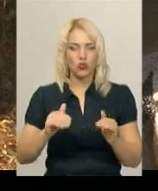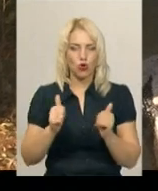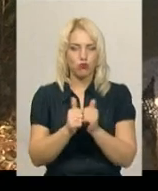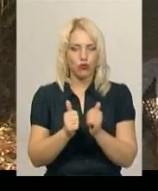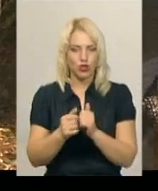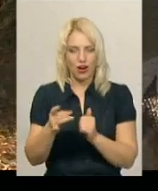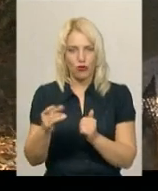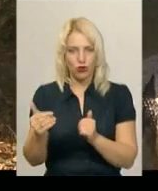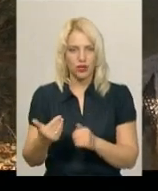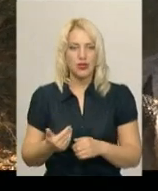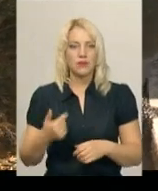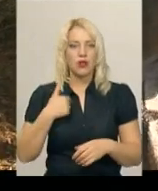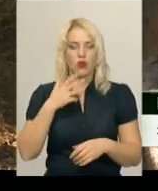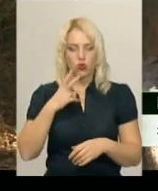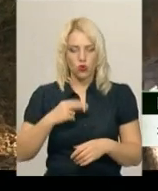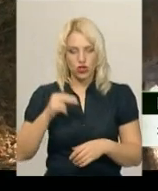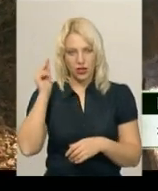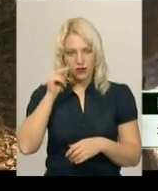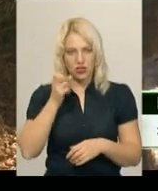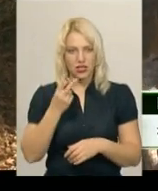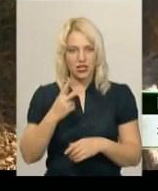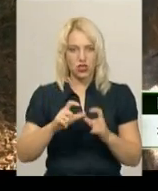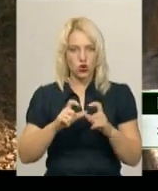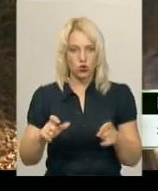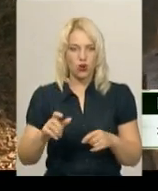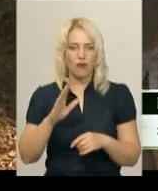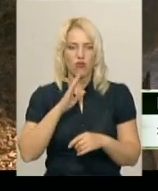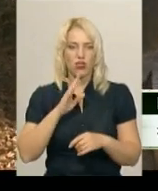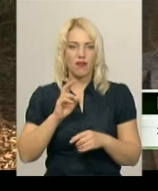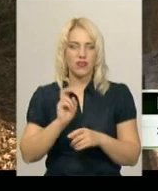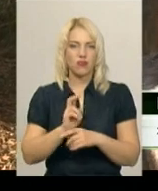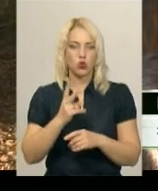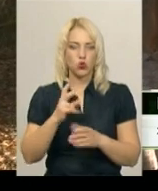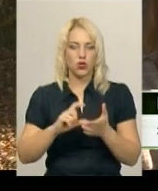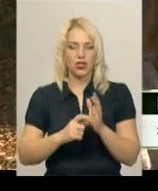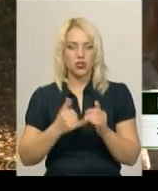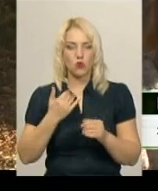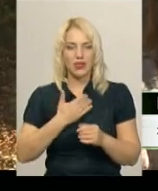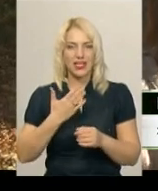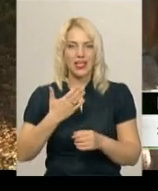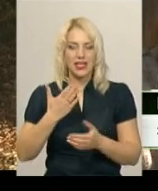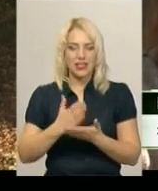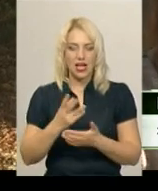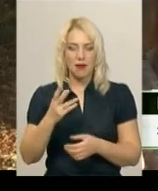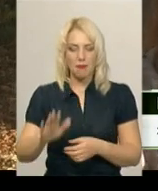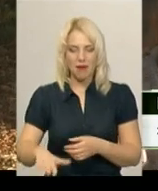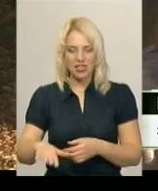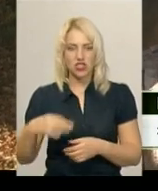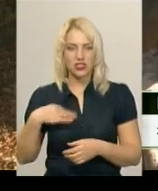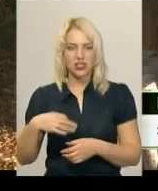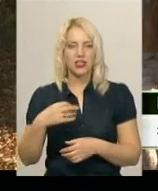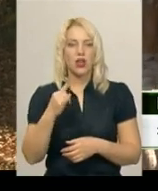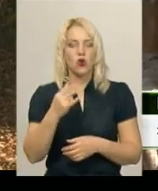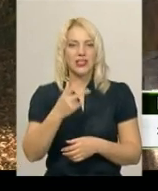ходить зараз в школу, вона навчається в нашій 13-й школі. Зараз вона відвідує другий клас, але в мене ще є менший син, і він зараз ходить в садочок, 33